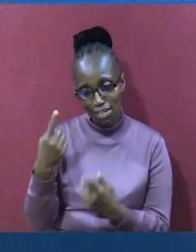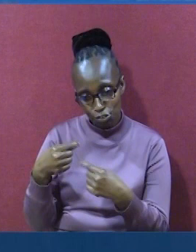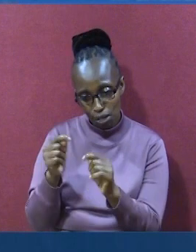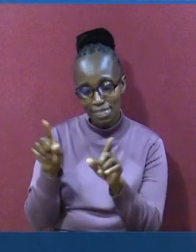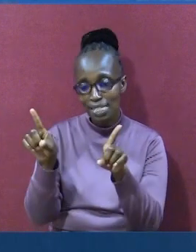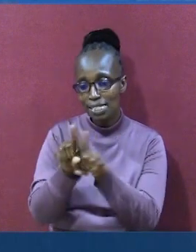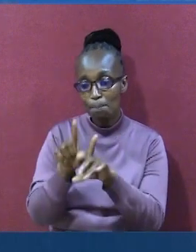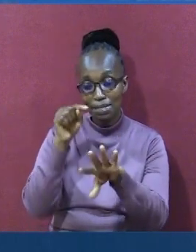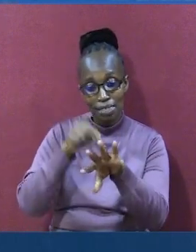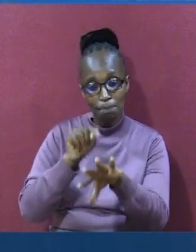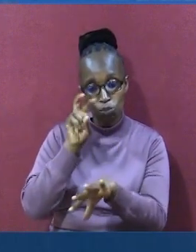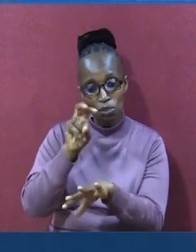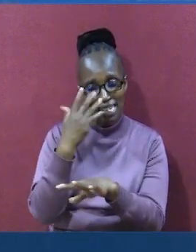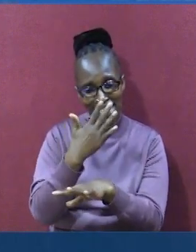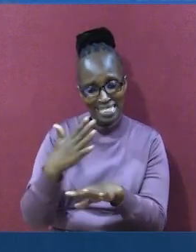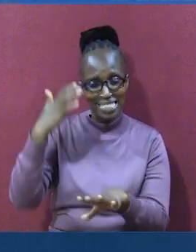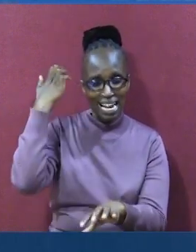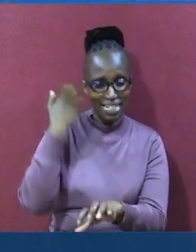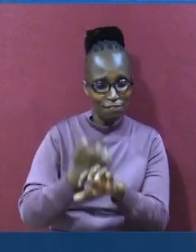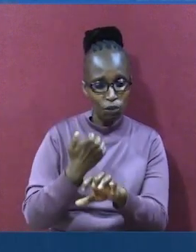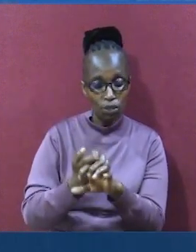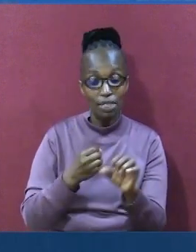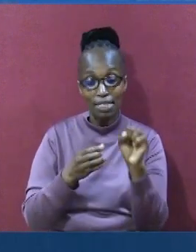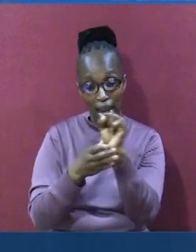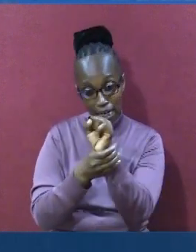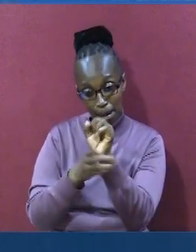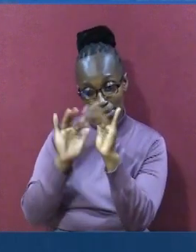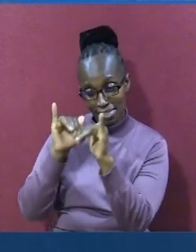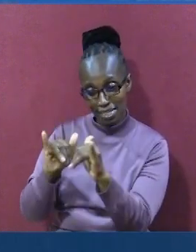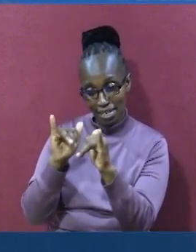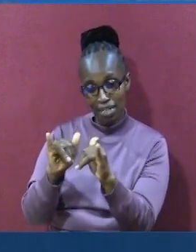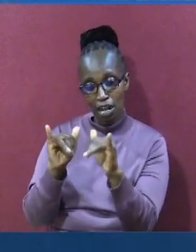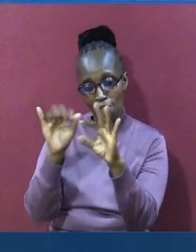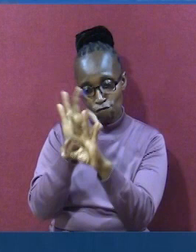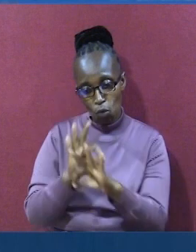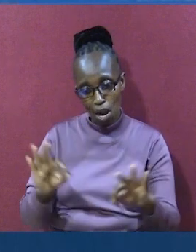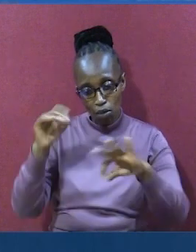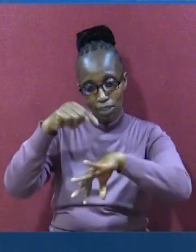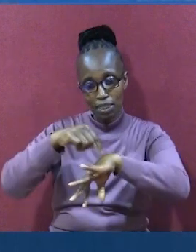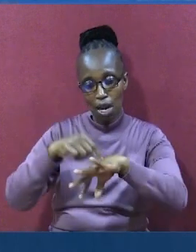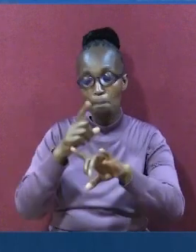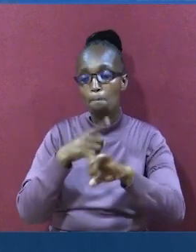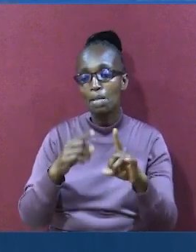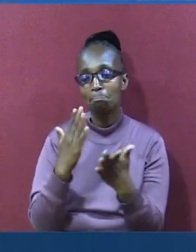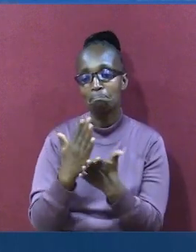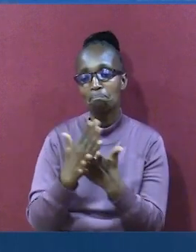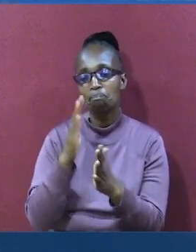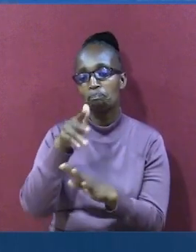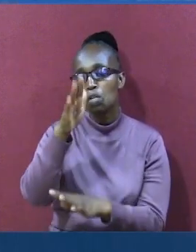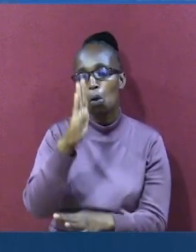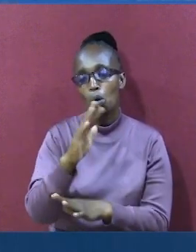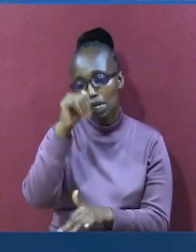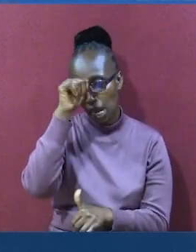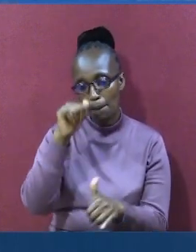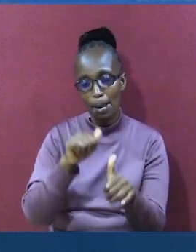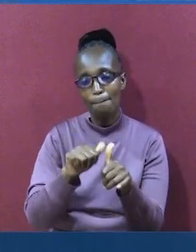Atamambo ukiona ya mekaa sana. Ibrahimu mtumishu wa mungu alikaa zaidi. Lakini mungu alimkumbuka.